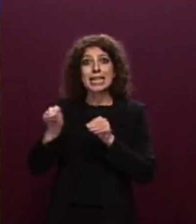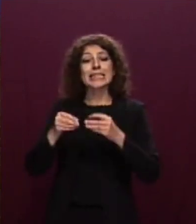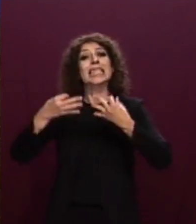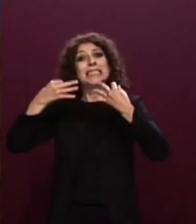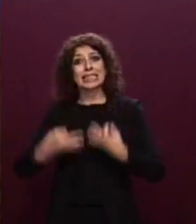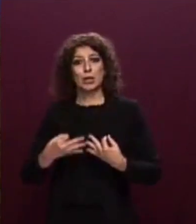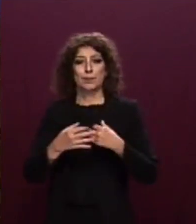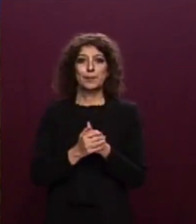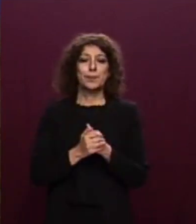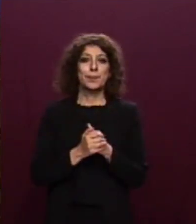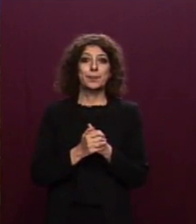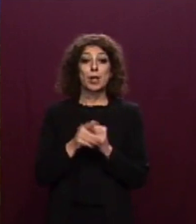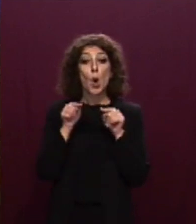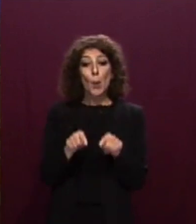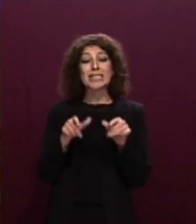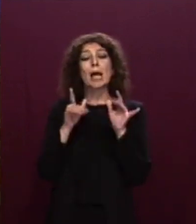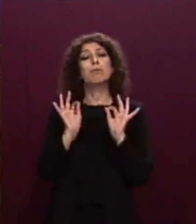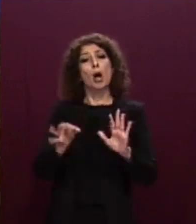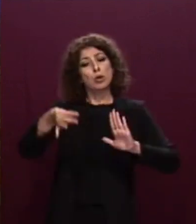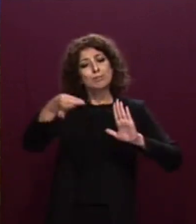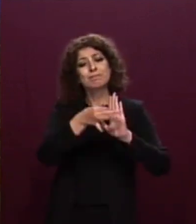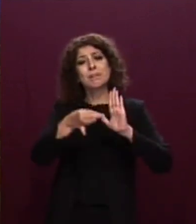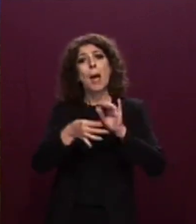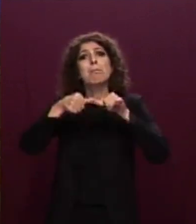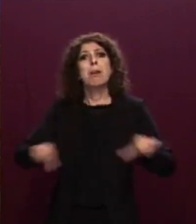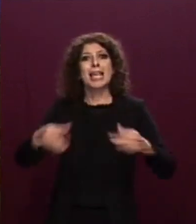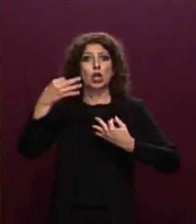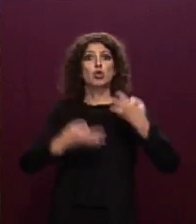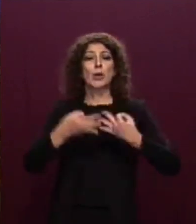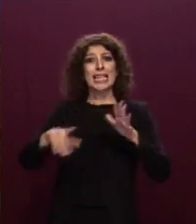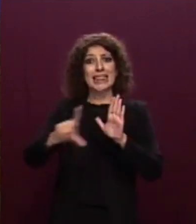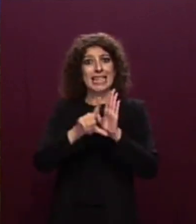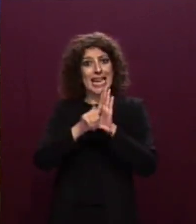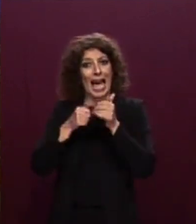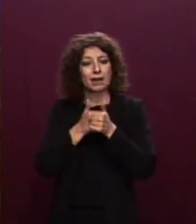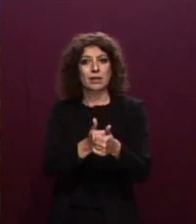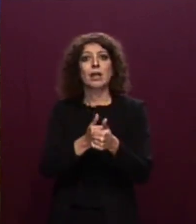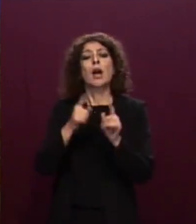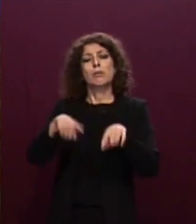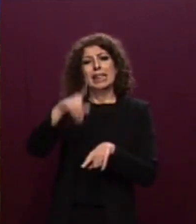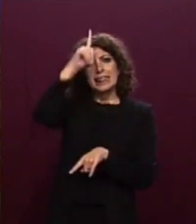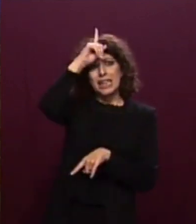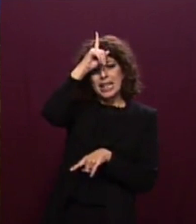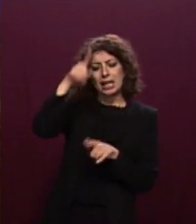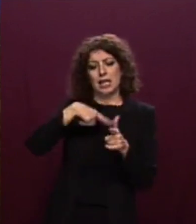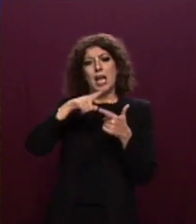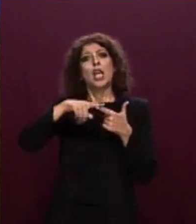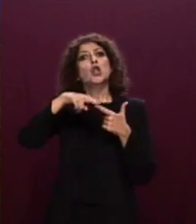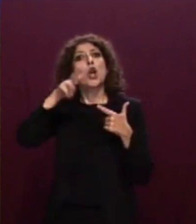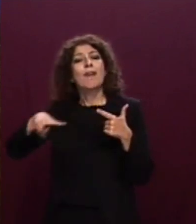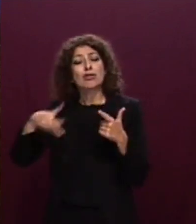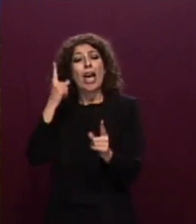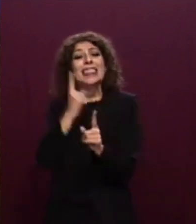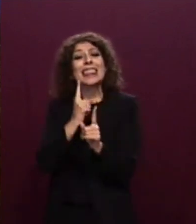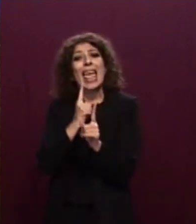Sono queste le basi giuridiche delle interlocuzioni avvenute con tutte le autorità tedesche e norvegesi, tenute ad esercitare le